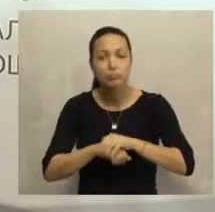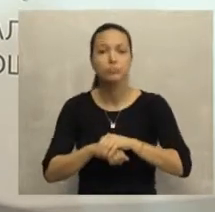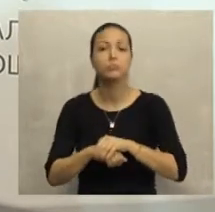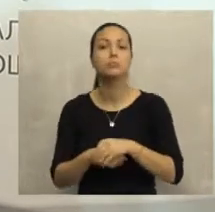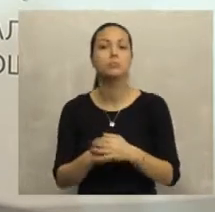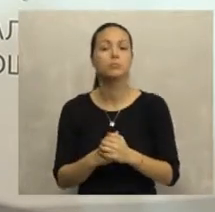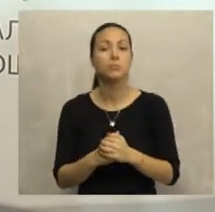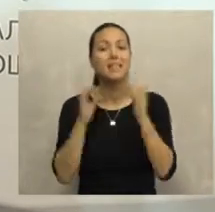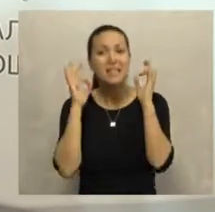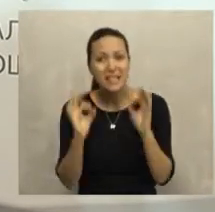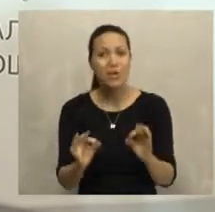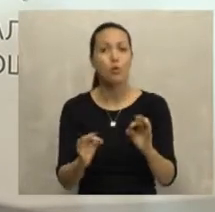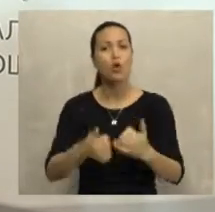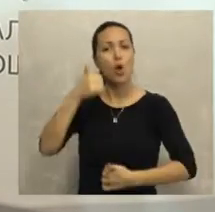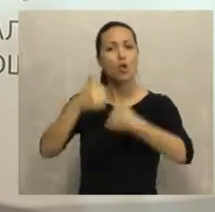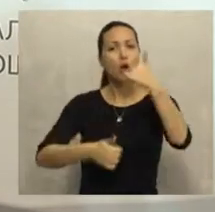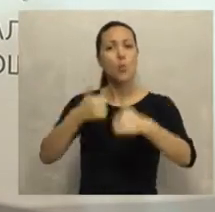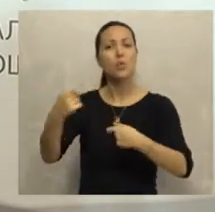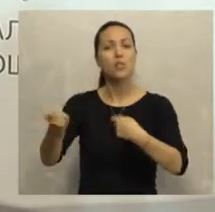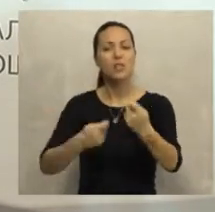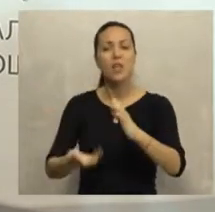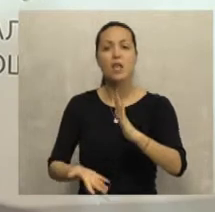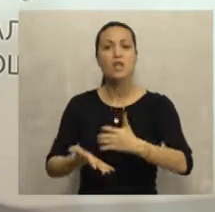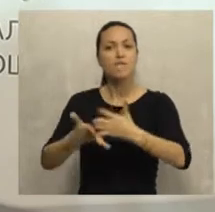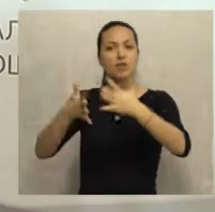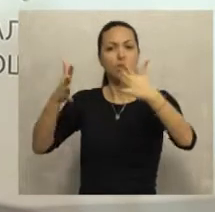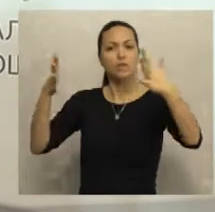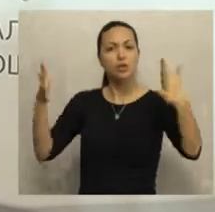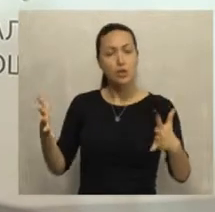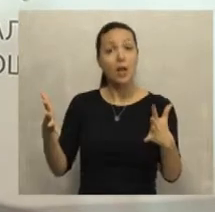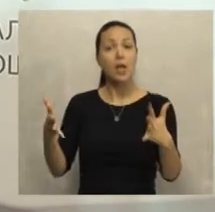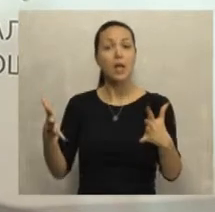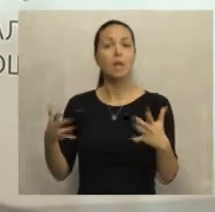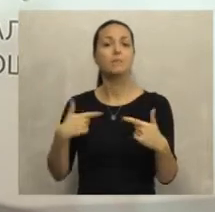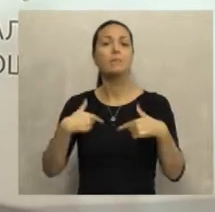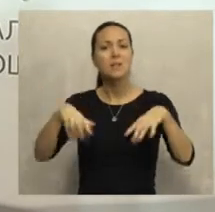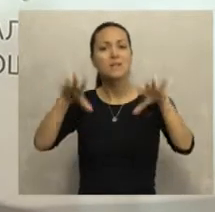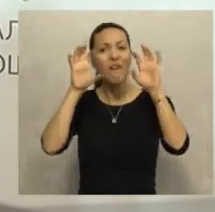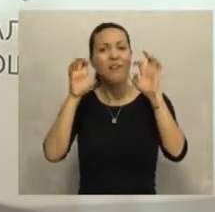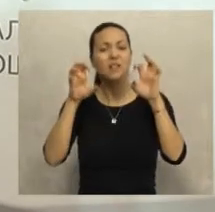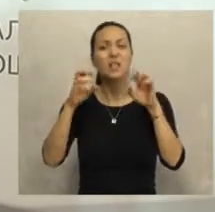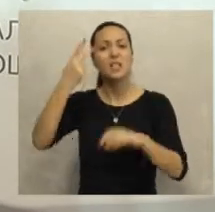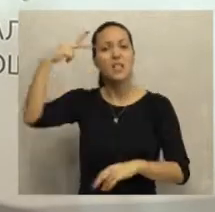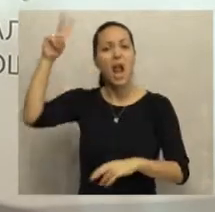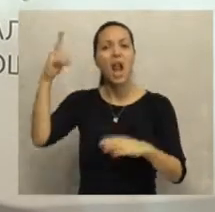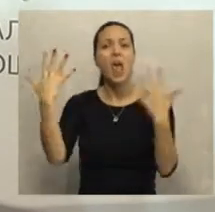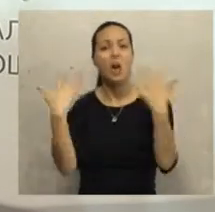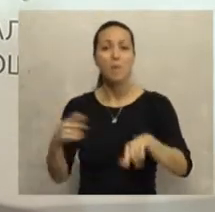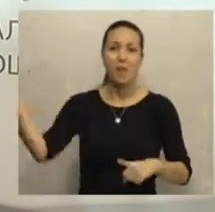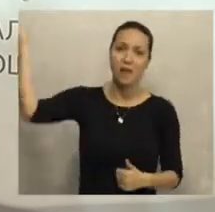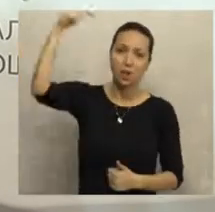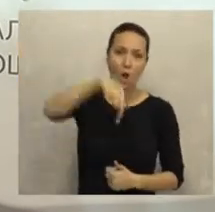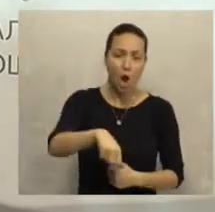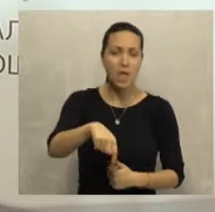sigurno da konkurencija na tržište je sve veća. Svesni smo toga da nam strane